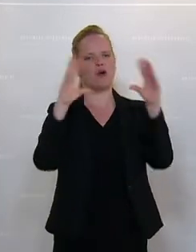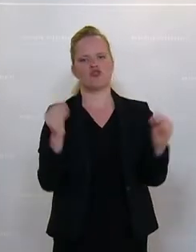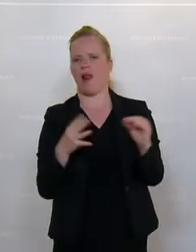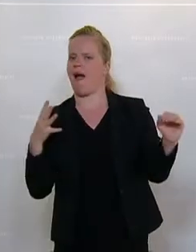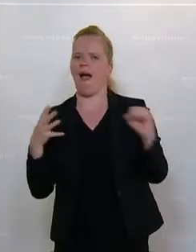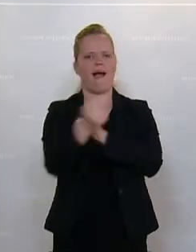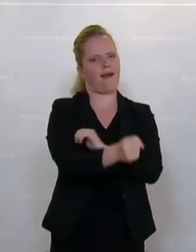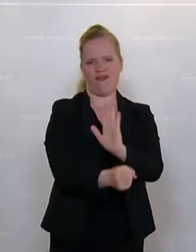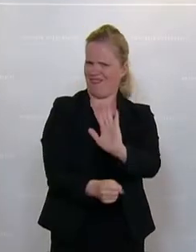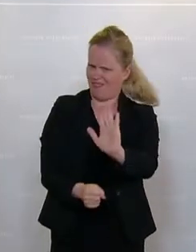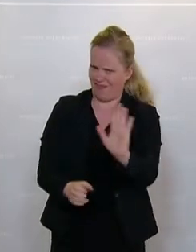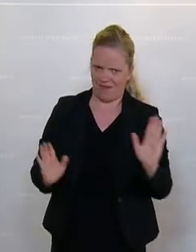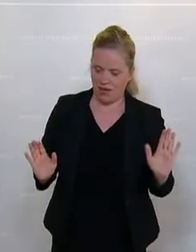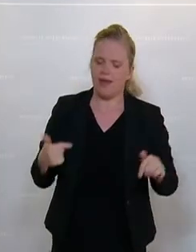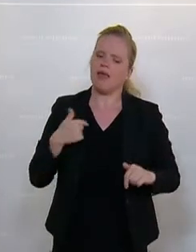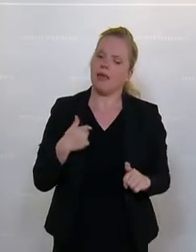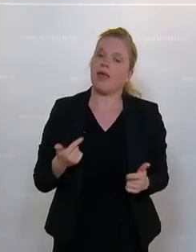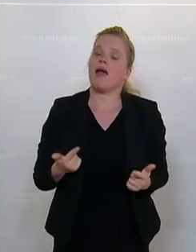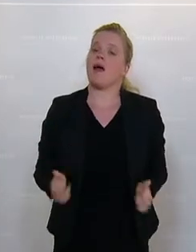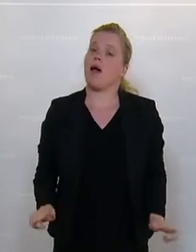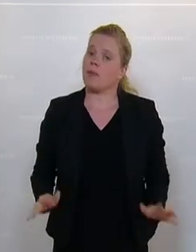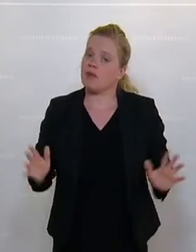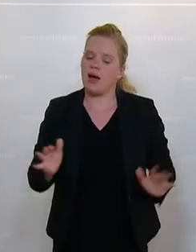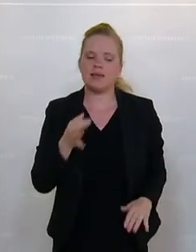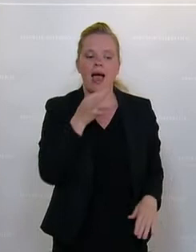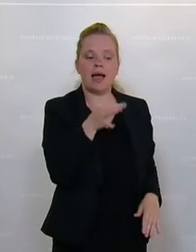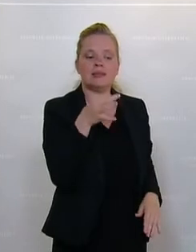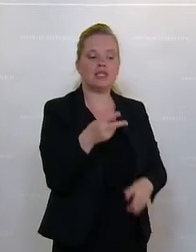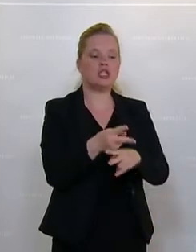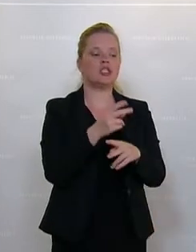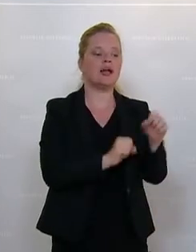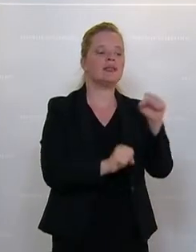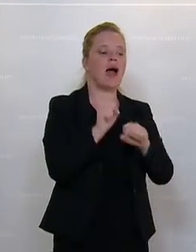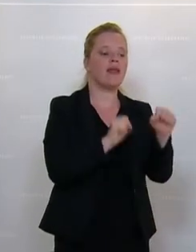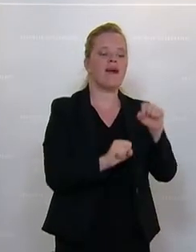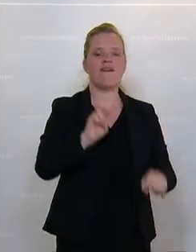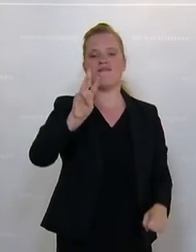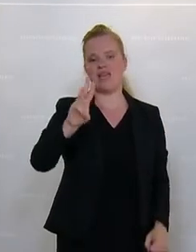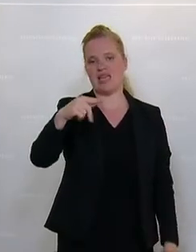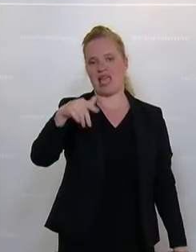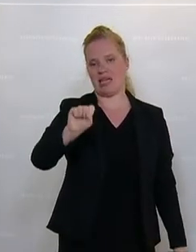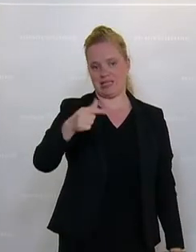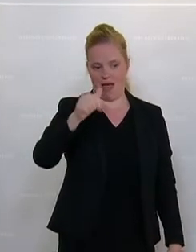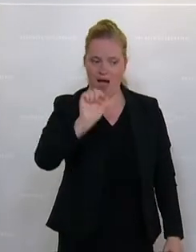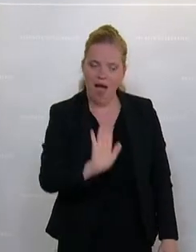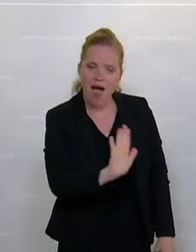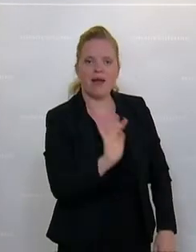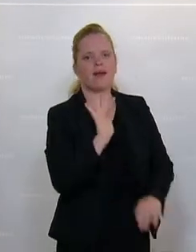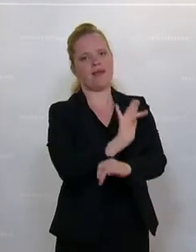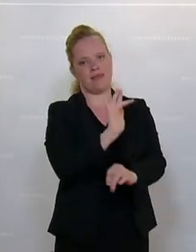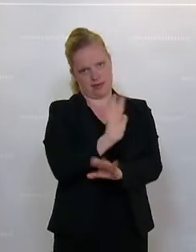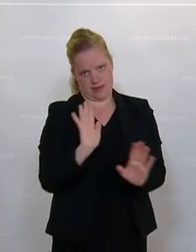angegriffen, sondern ich habe mir erlaubt, einzelne Staatsanwälte in der WKStA auch zu